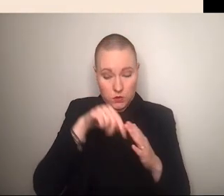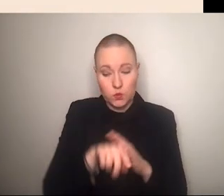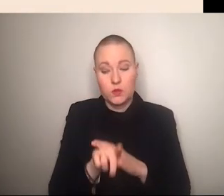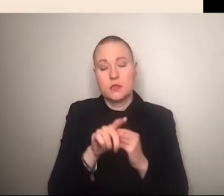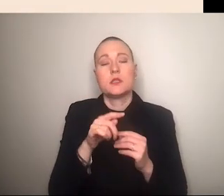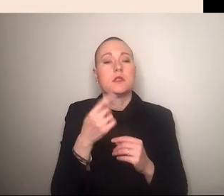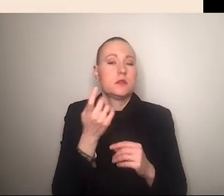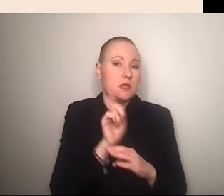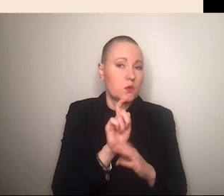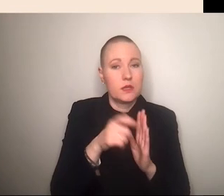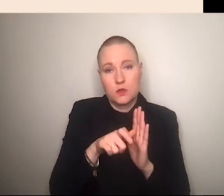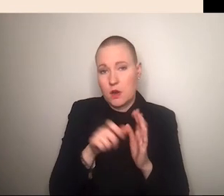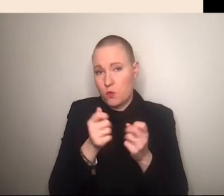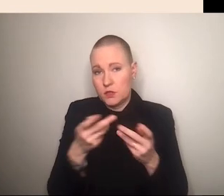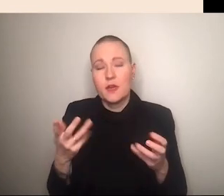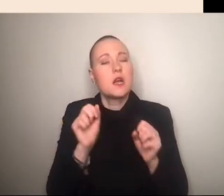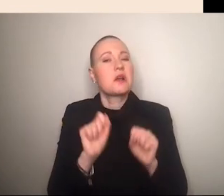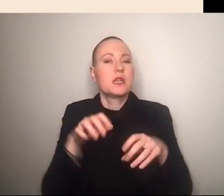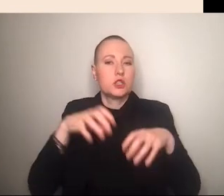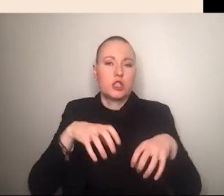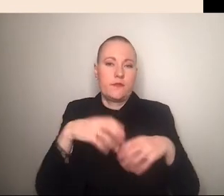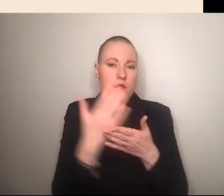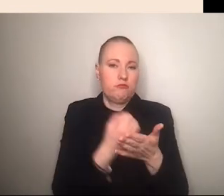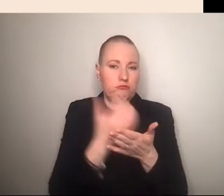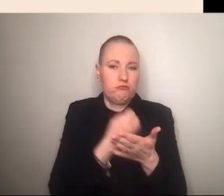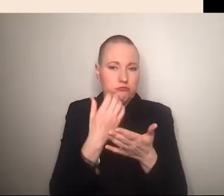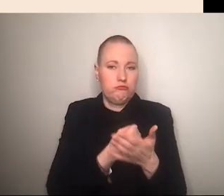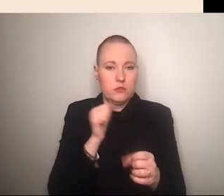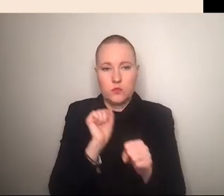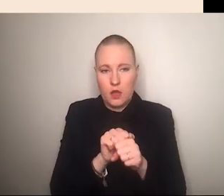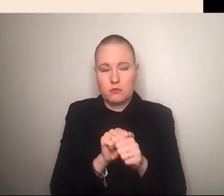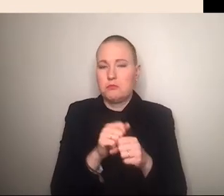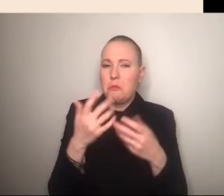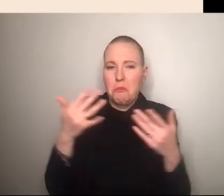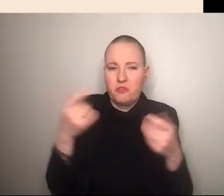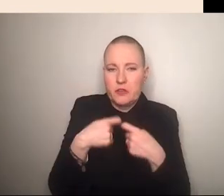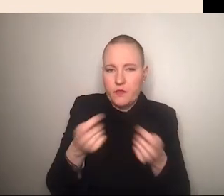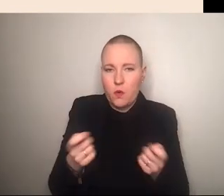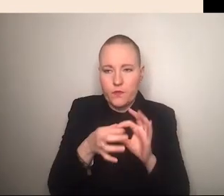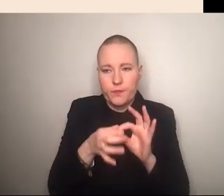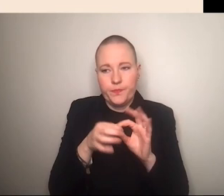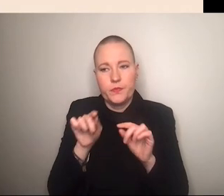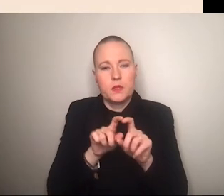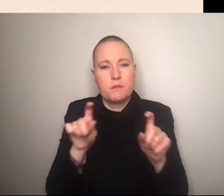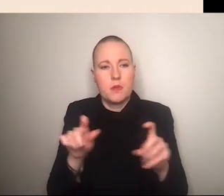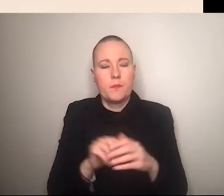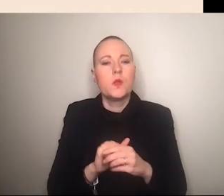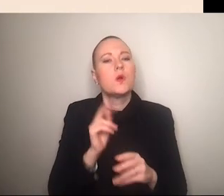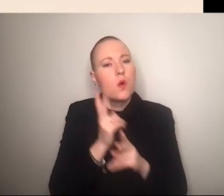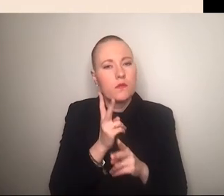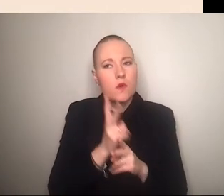auch eingebunden werden kann ein geschäftsmodell und häufig entsteht diese verbreitung von